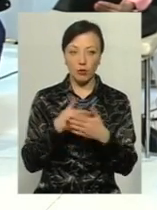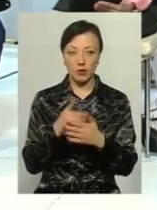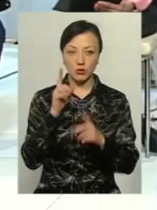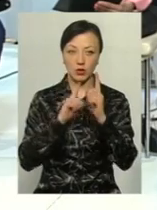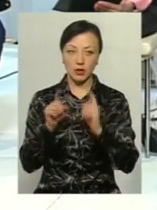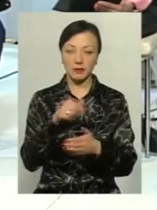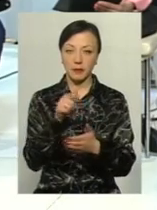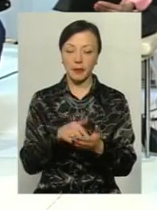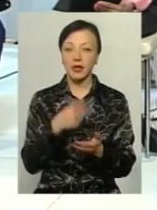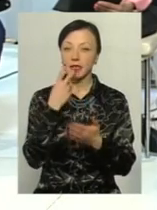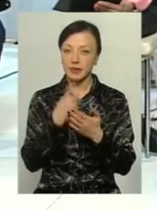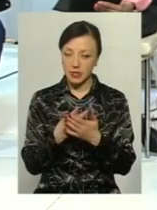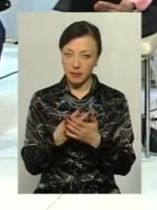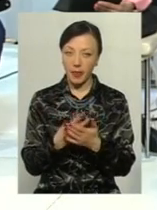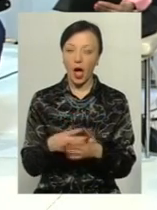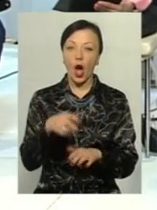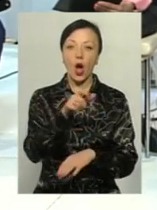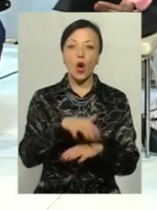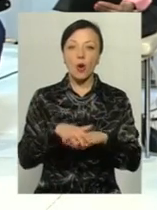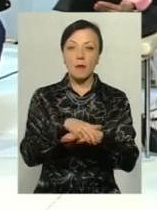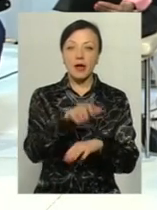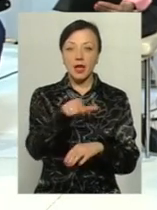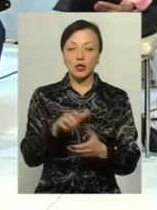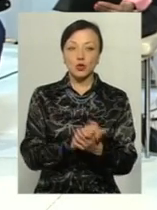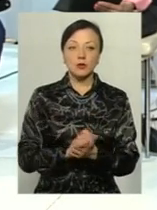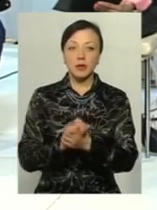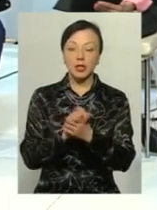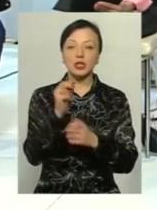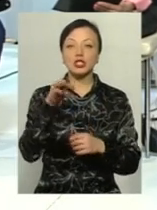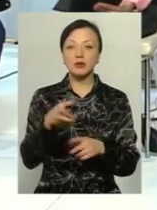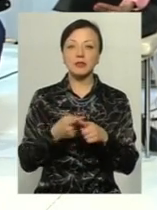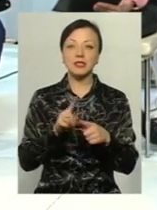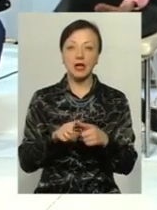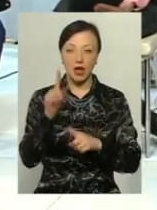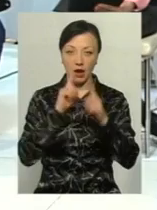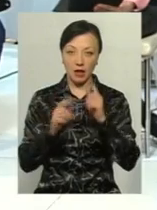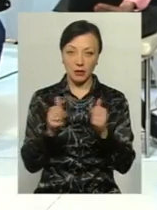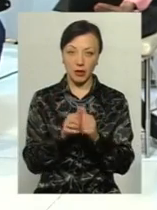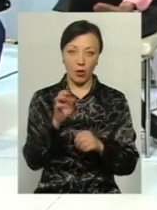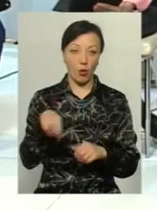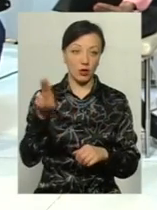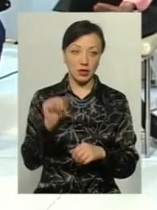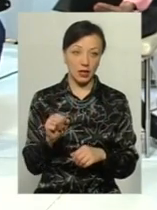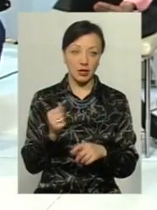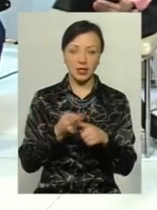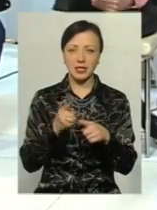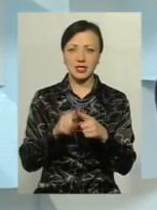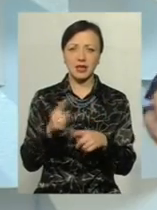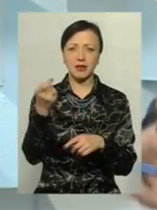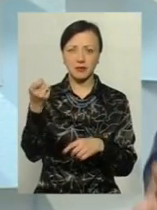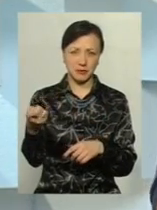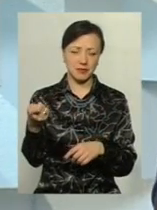ради. Дивіться, громадянське суспільство набагато ширше, ніж ця громадська рада при ОДА. Власне, Це, ви вважаєте, там